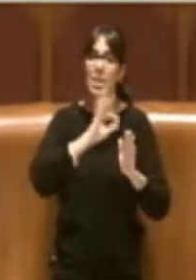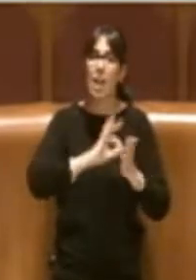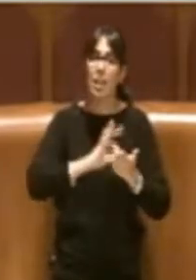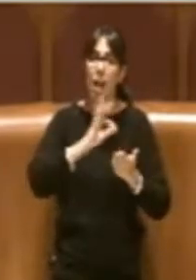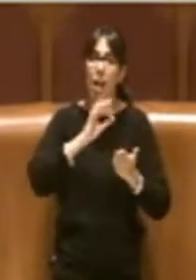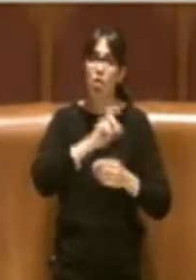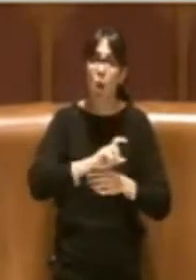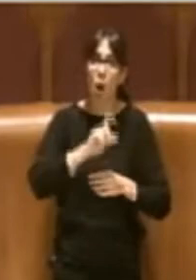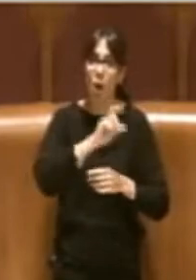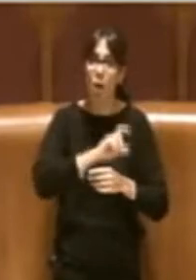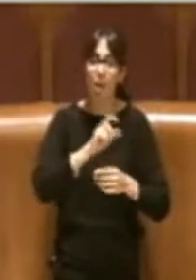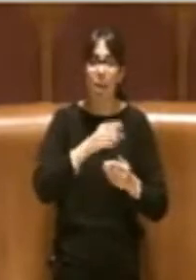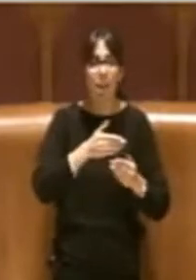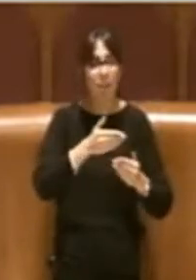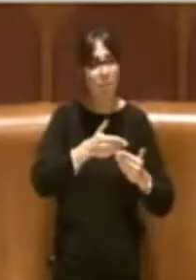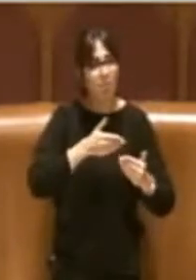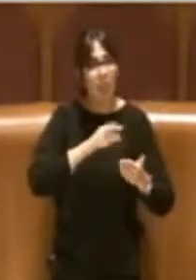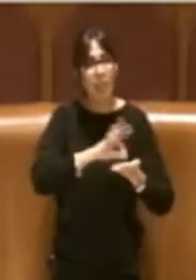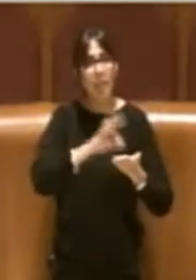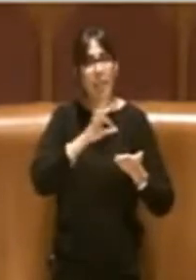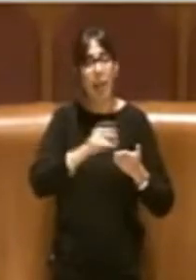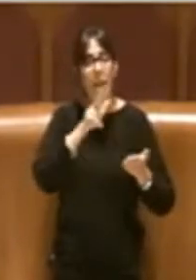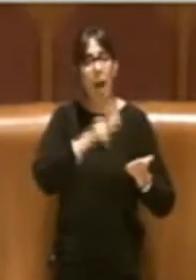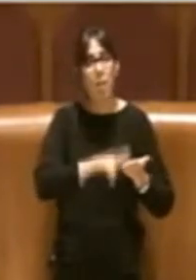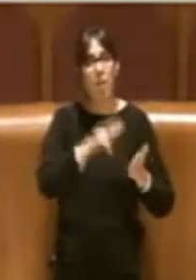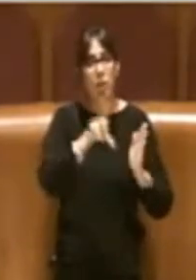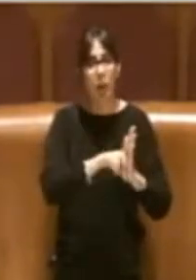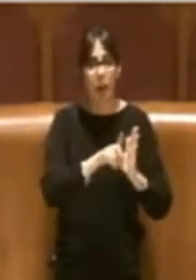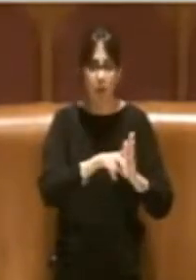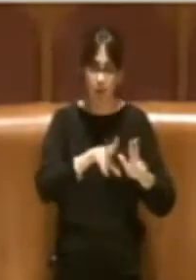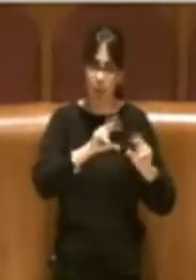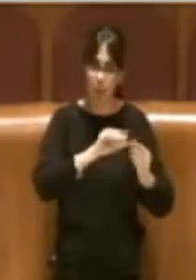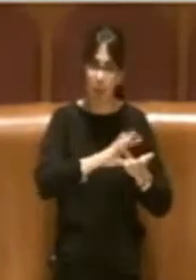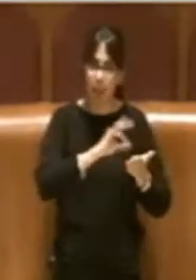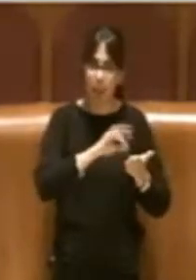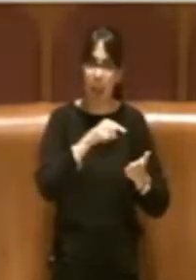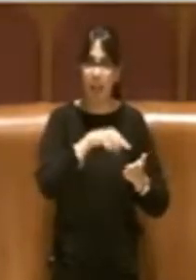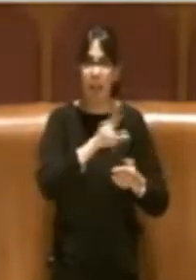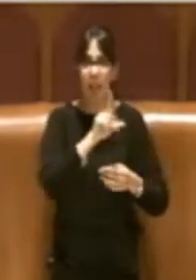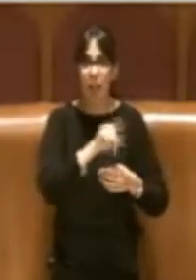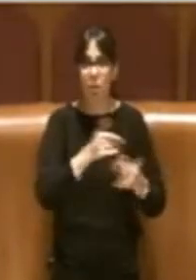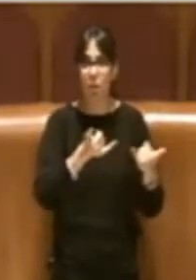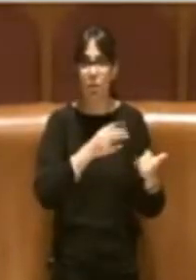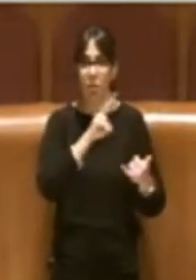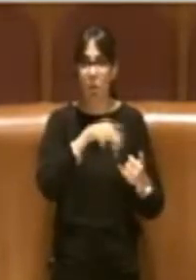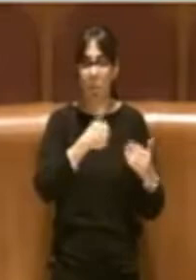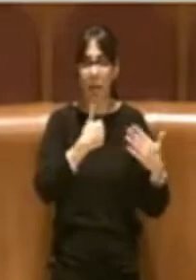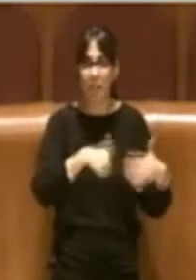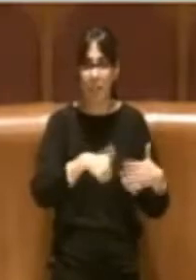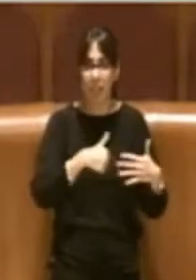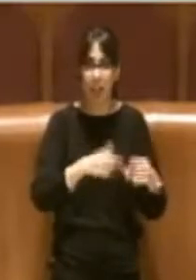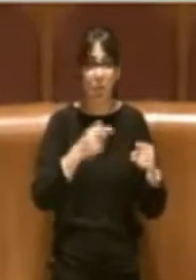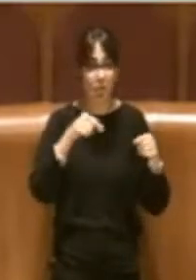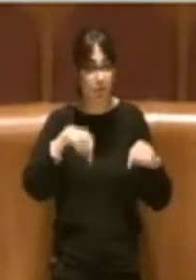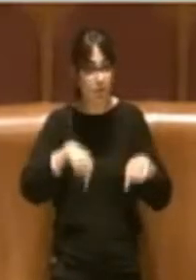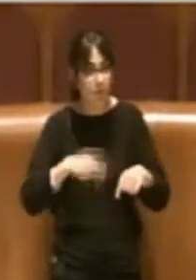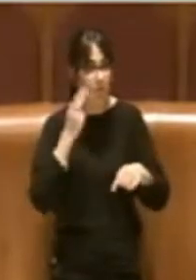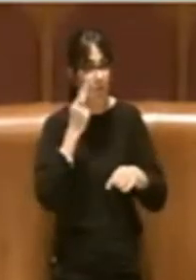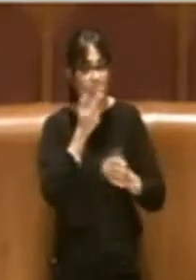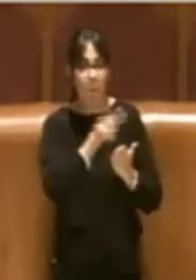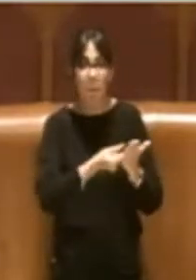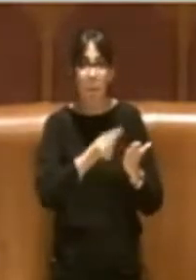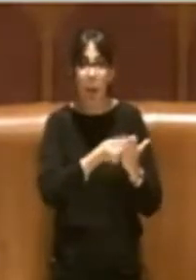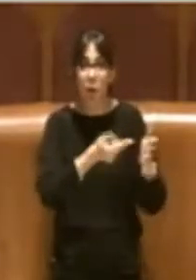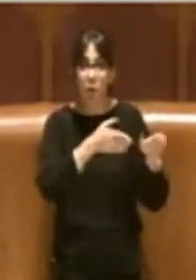della legge che, ripeto, era il 31 dicembre 2016. A oggi quel piano della chiusura, che sarebbe stato indispensabile